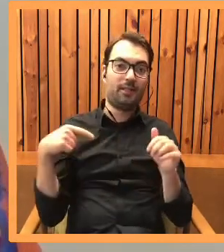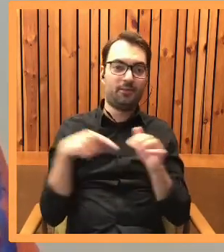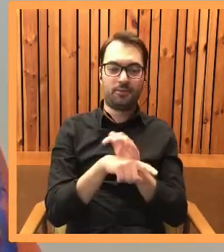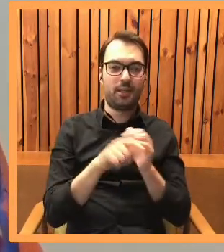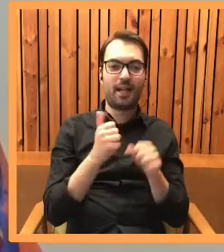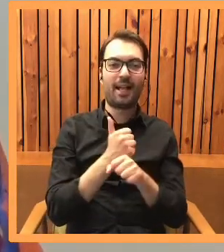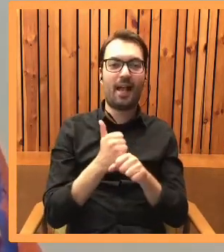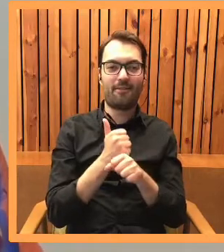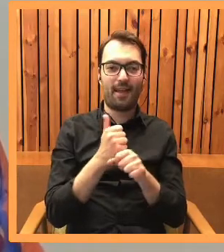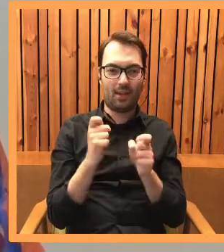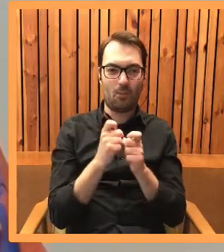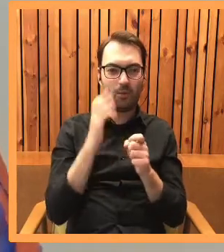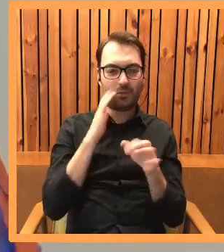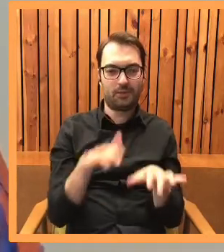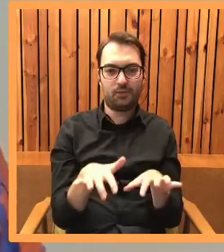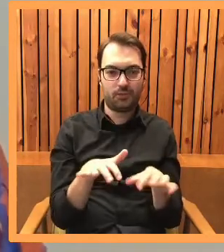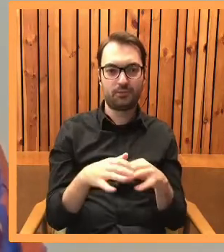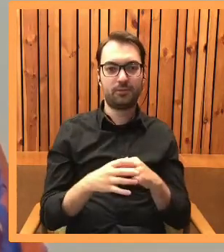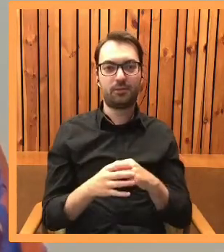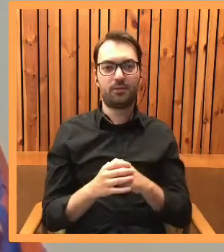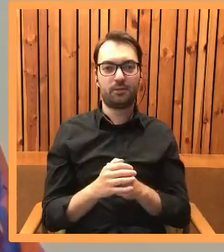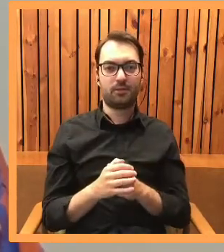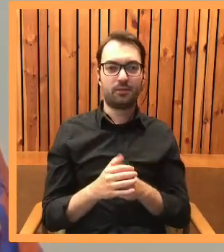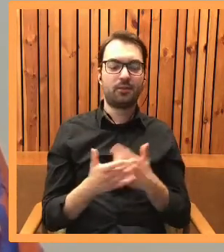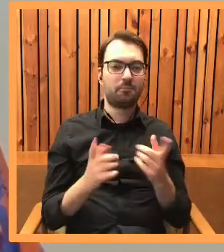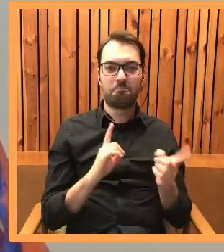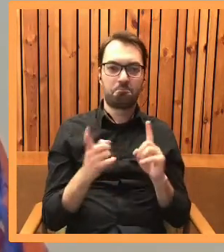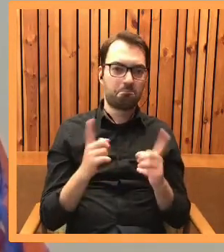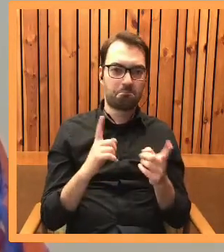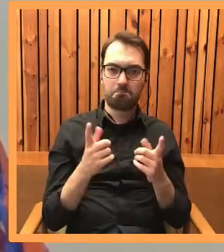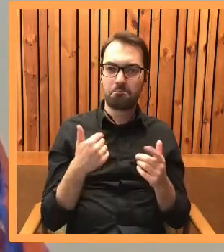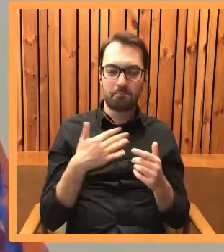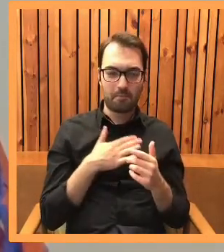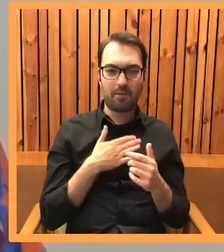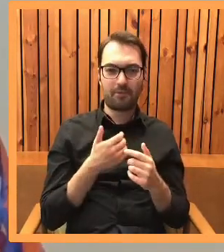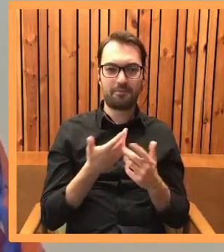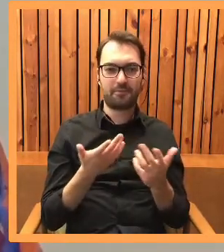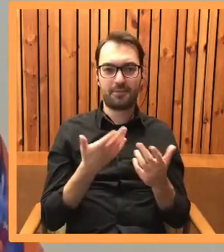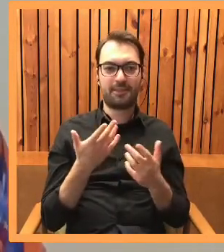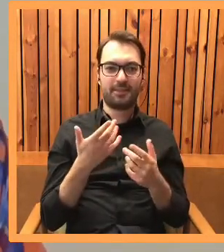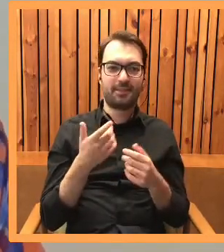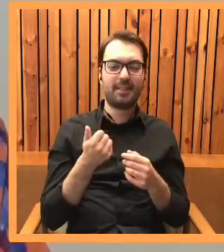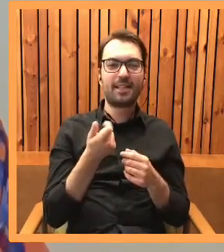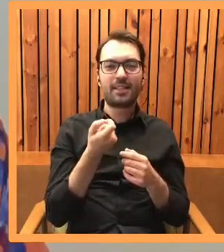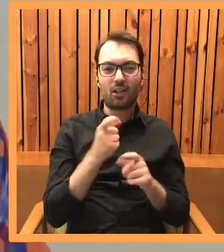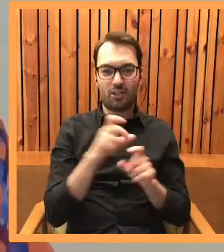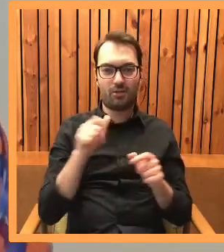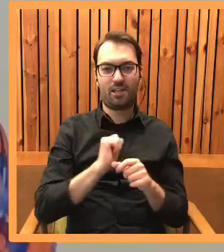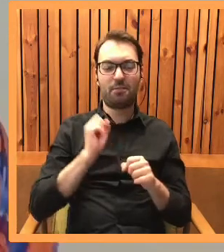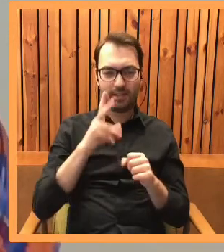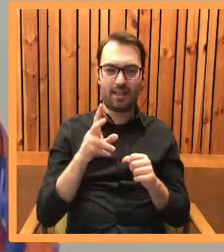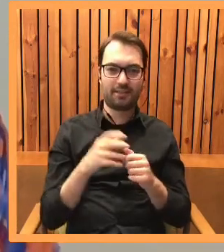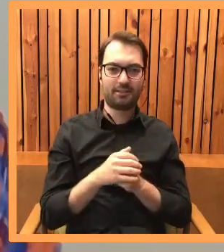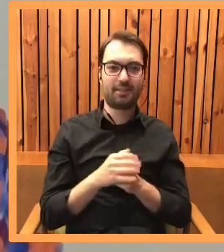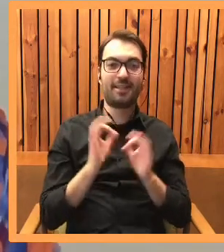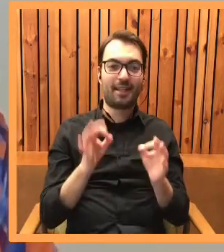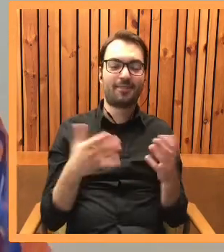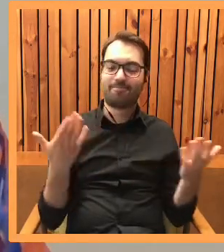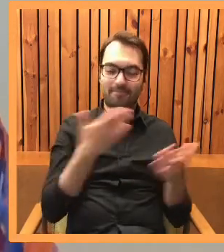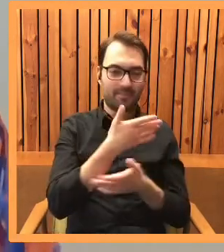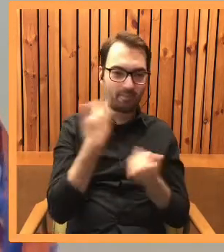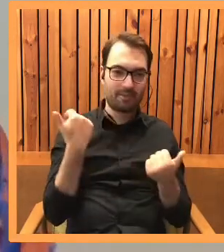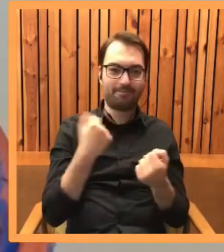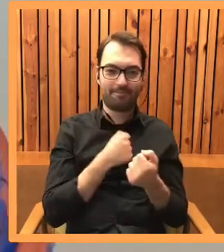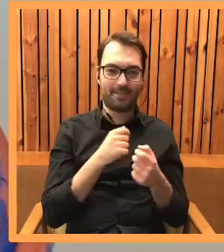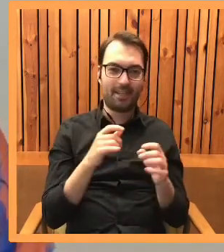kawiarni pod blokiem, żeby popisać. Więc też była taka chwila dla mnie w ciągu dnia. No teraz tego nie ma,